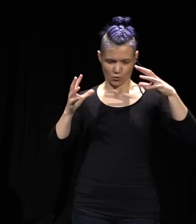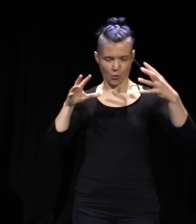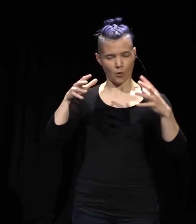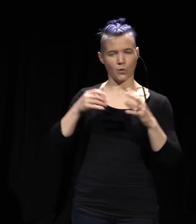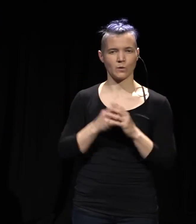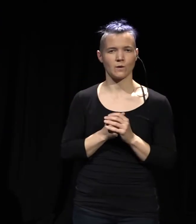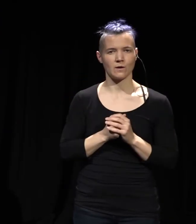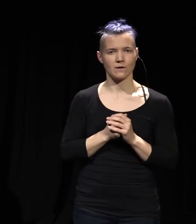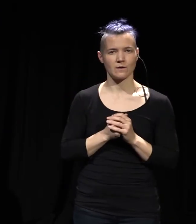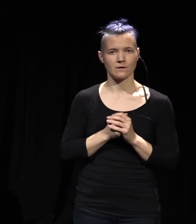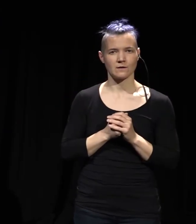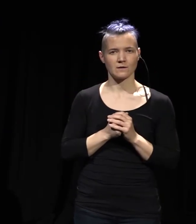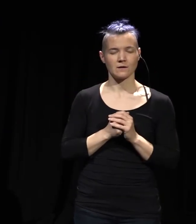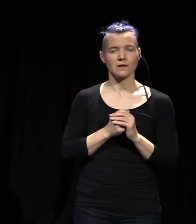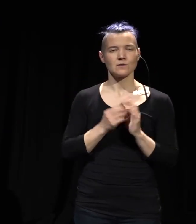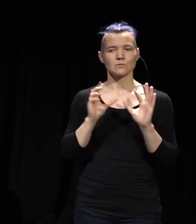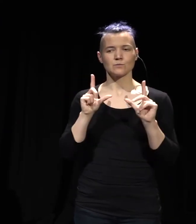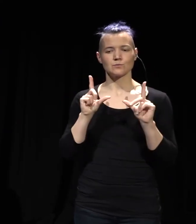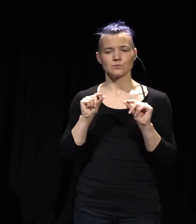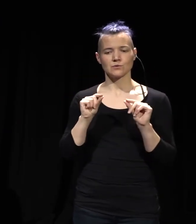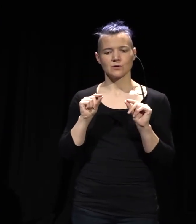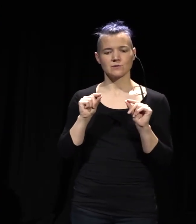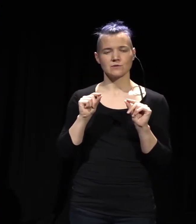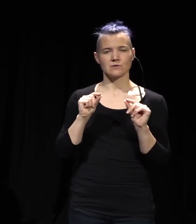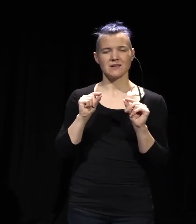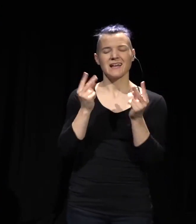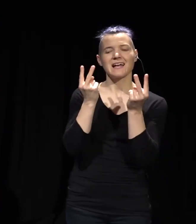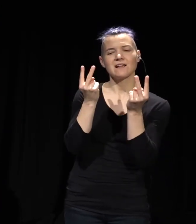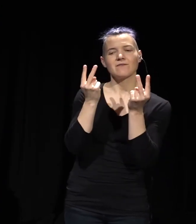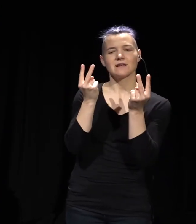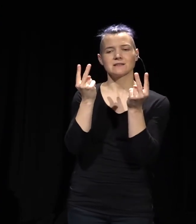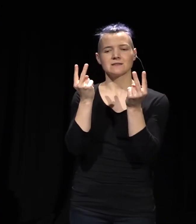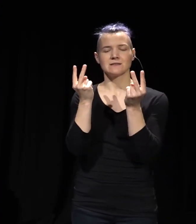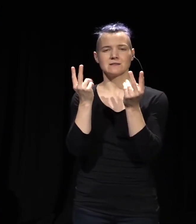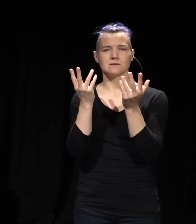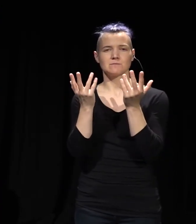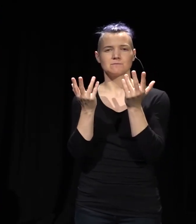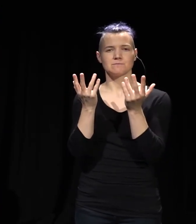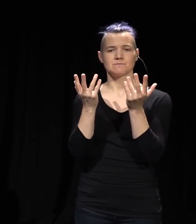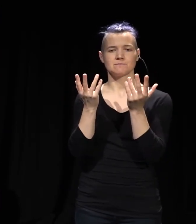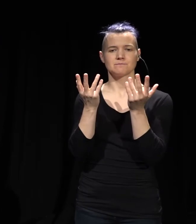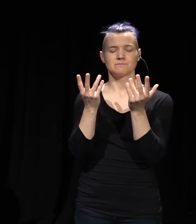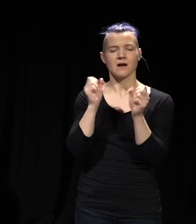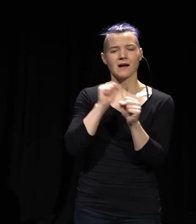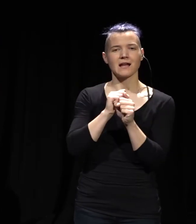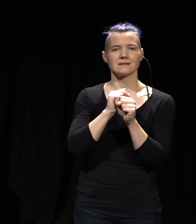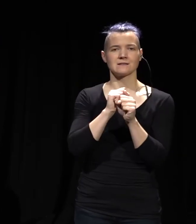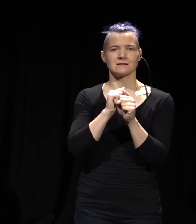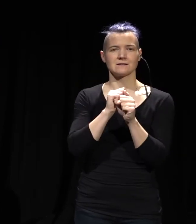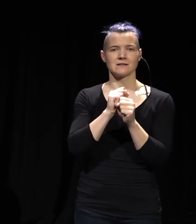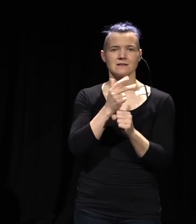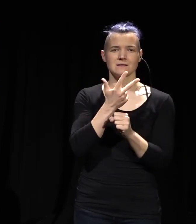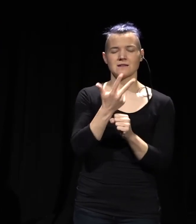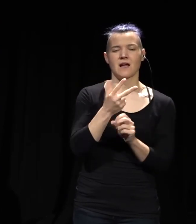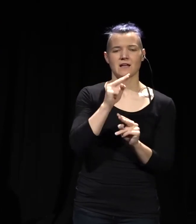auszugehen, dass man Relevanz in drei verschiedenen